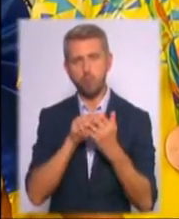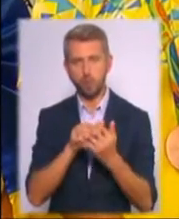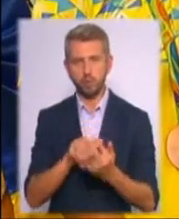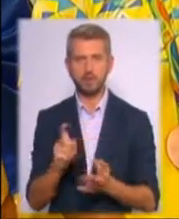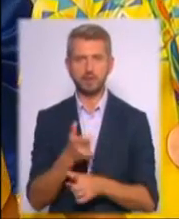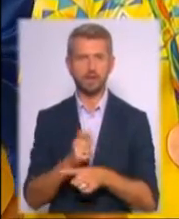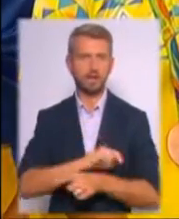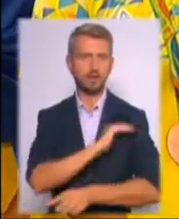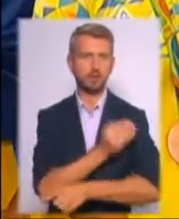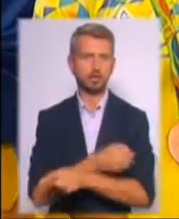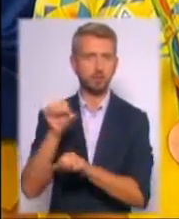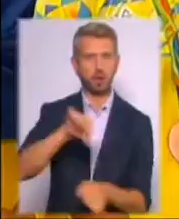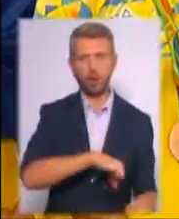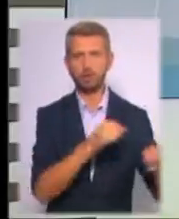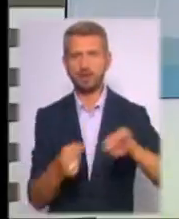найсильнішими ханаїстами.